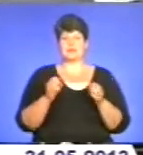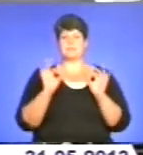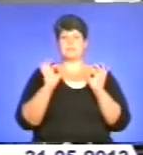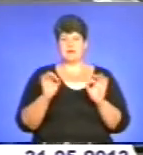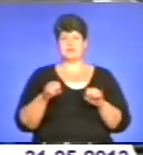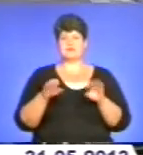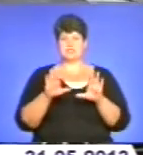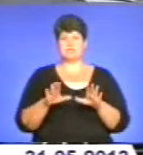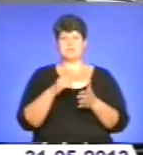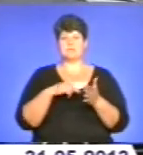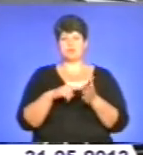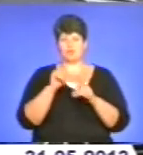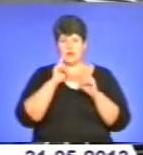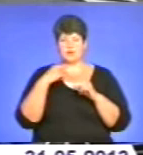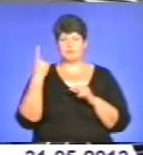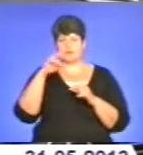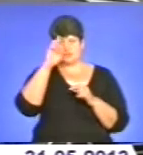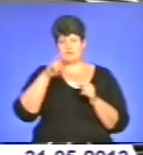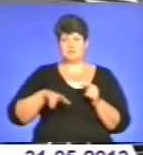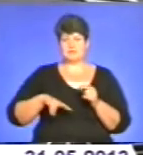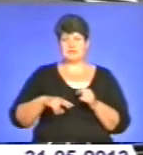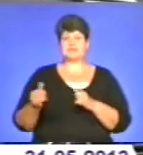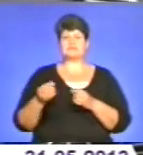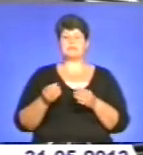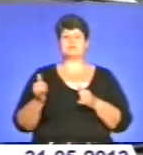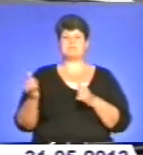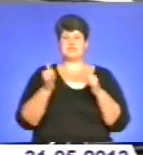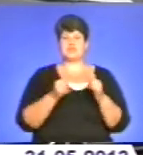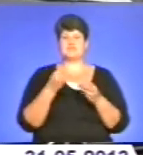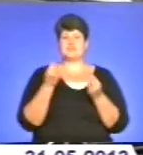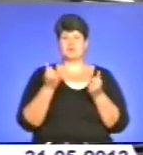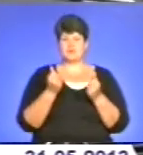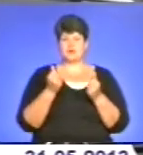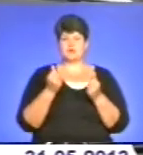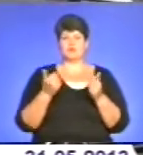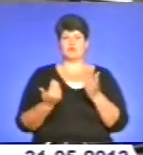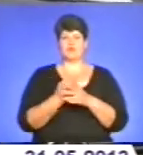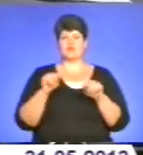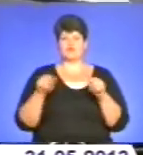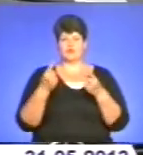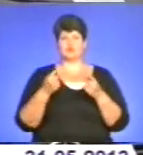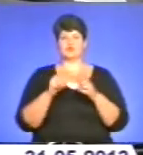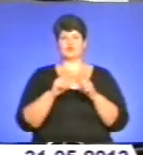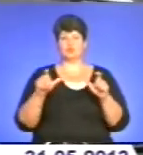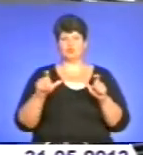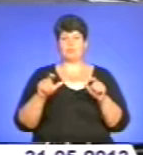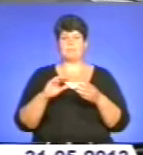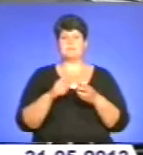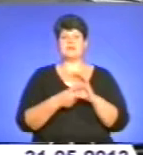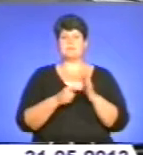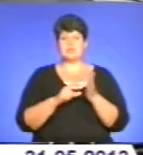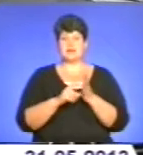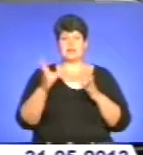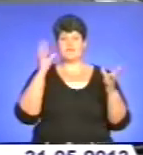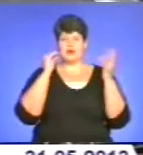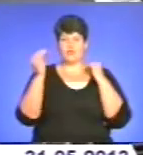і міської ради, і обласної ради, і обласної адміністрації, забезпечити фінансування, забезпечити новостворену структуру приміщенням. Але врахувати